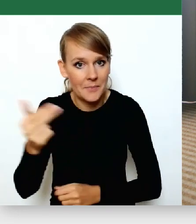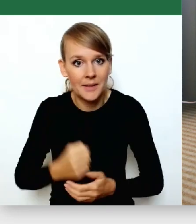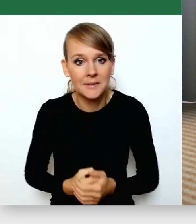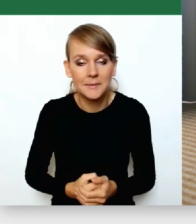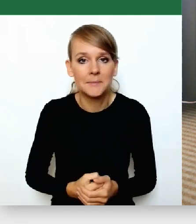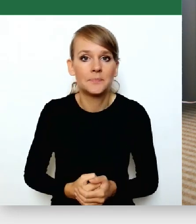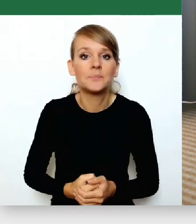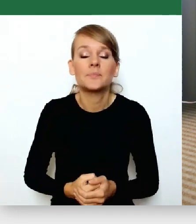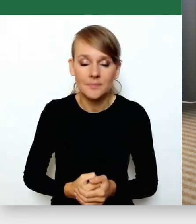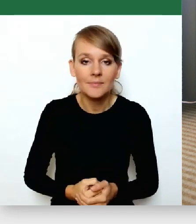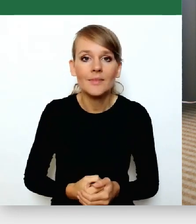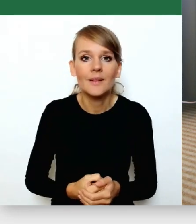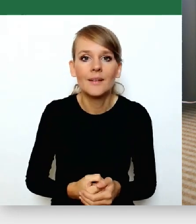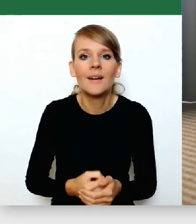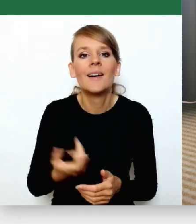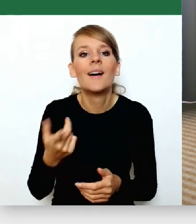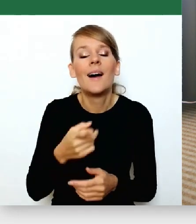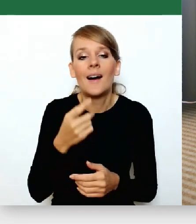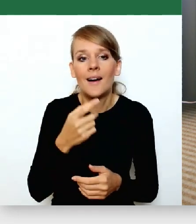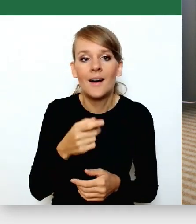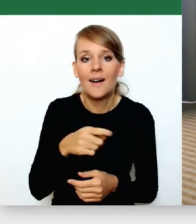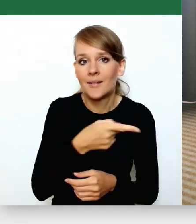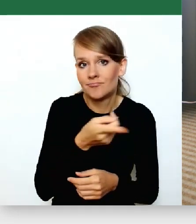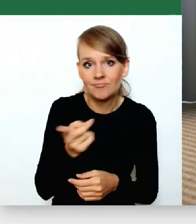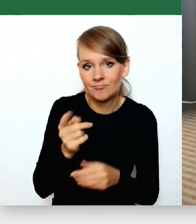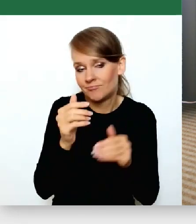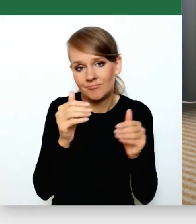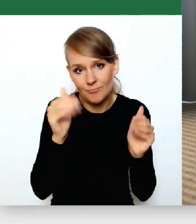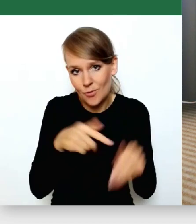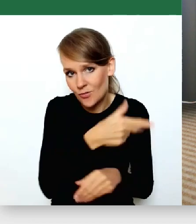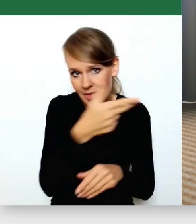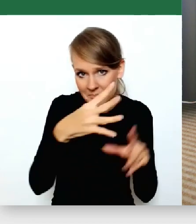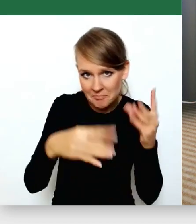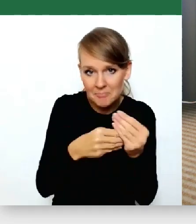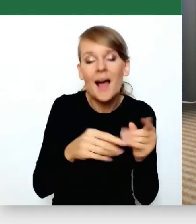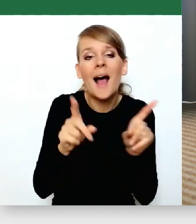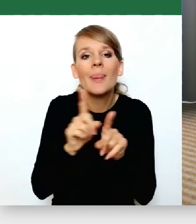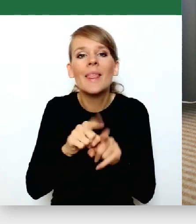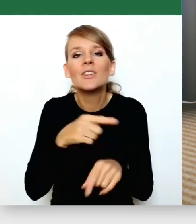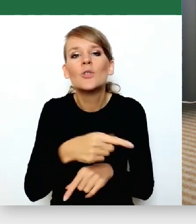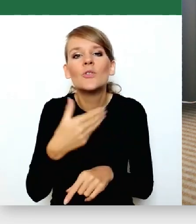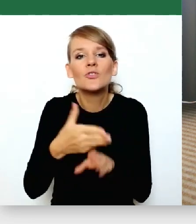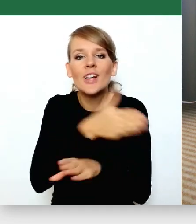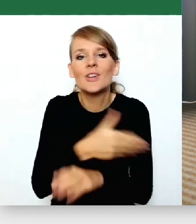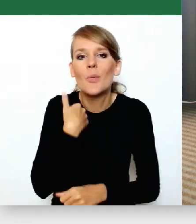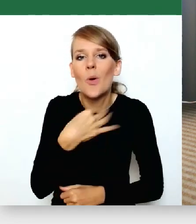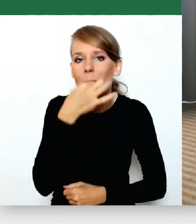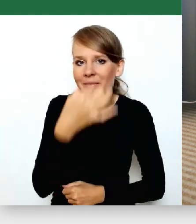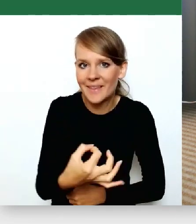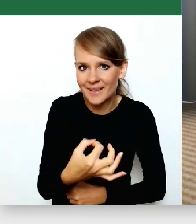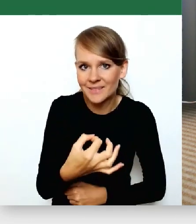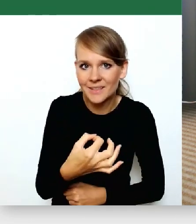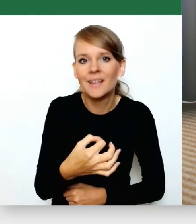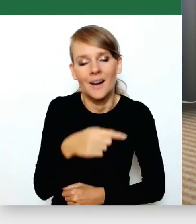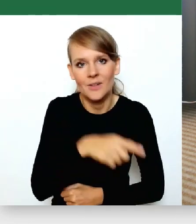wróćmy też, oczywiście, że ktoś z Państwa chce się odnieść do tej kwestii, to zapraszam, natomiast konkretne też pytanie powstało, które jest